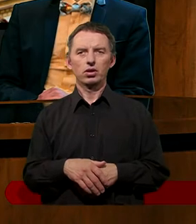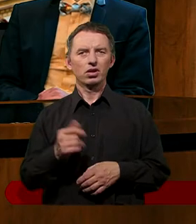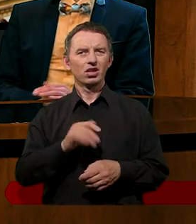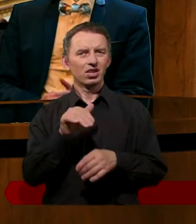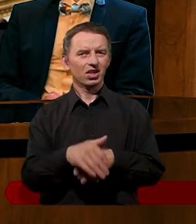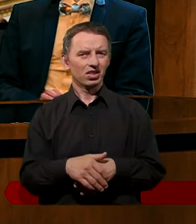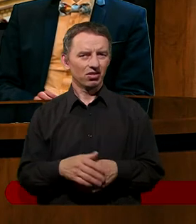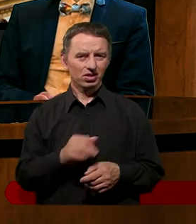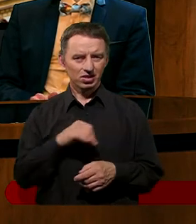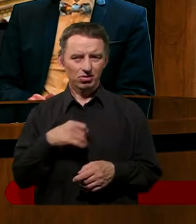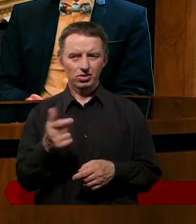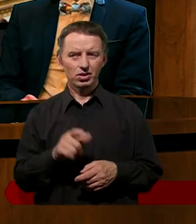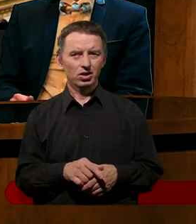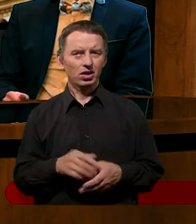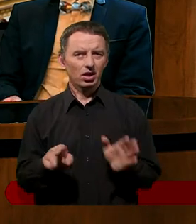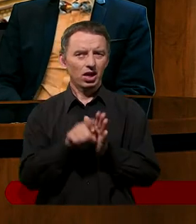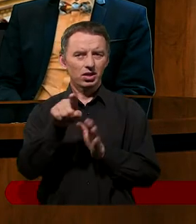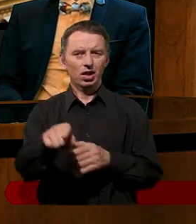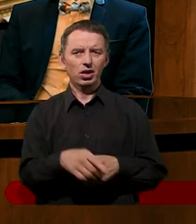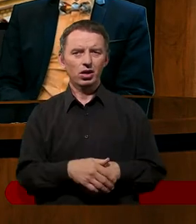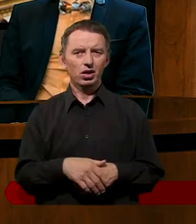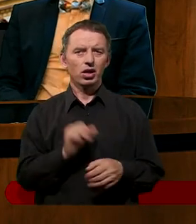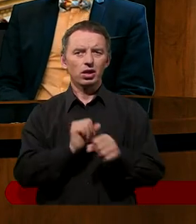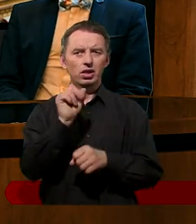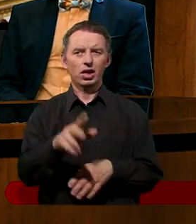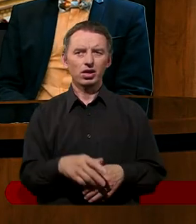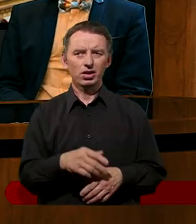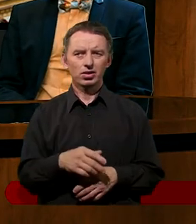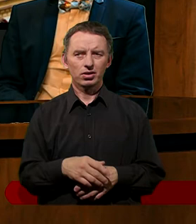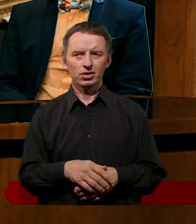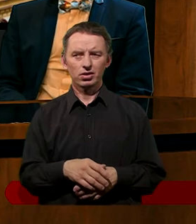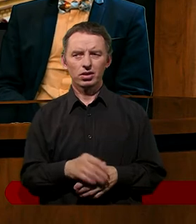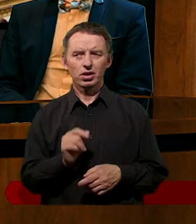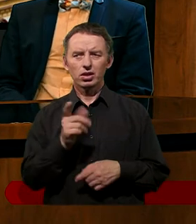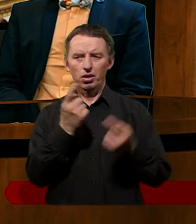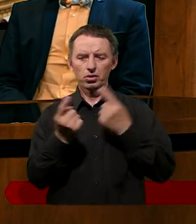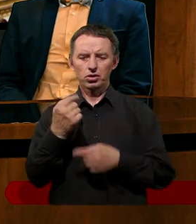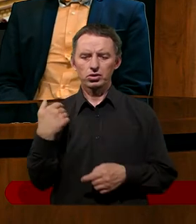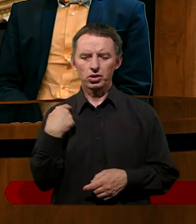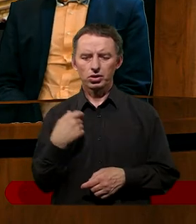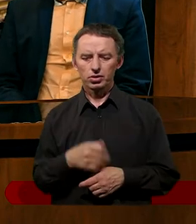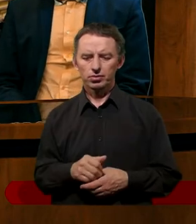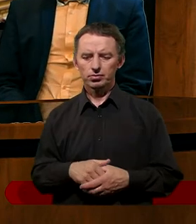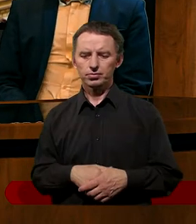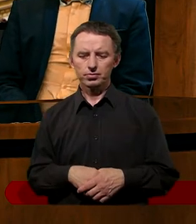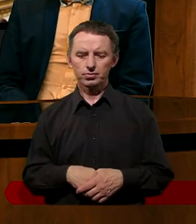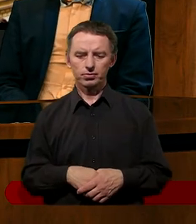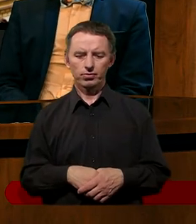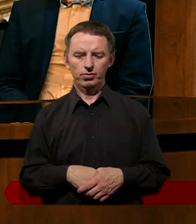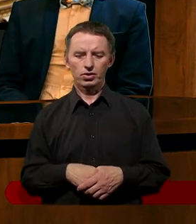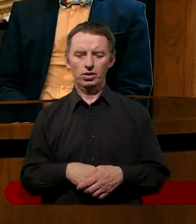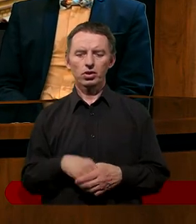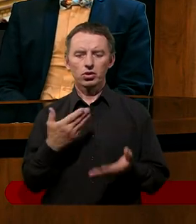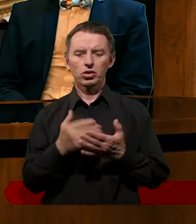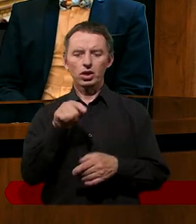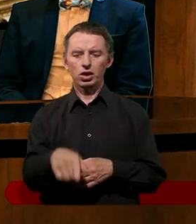ale ja jeszcze nie wiem, że do tego co... Ale to jest, tacy byli ci fareusze, oni chodzili za Jezusem po